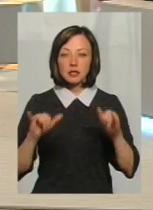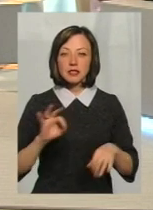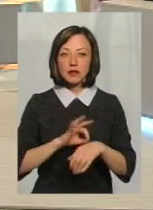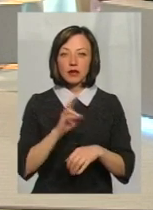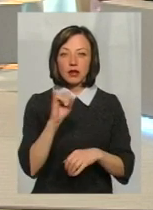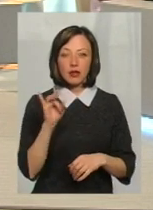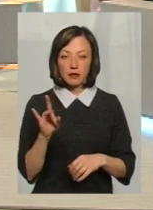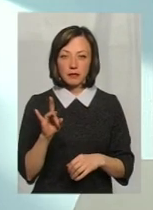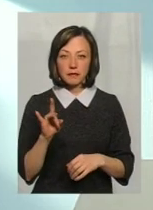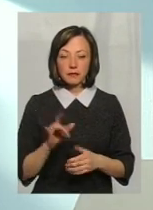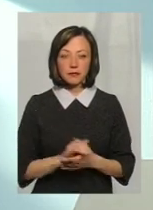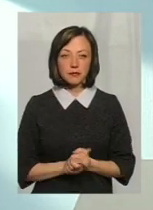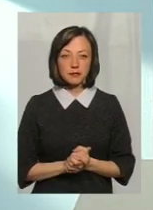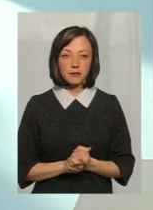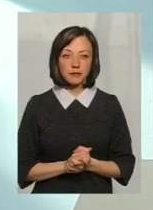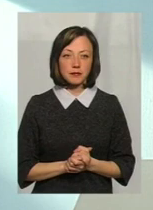кір?